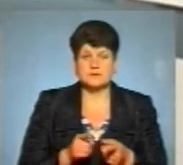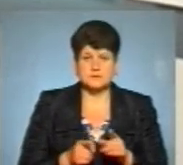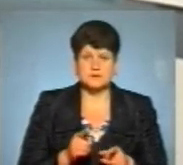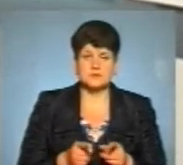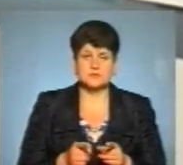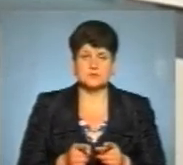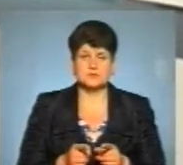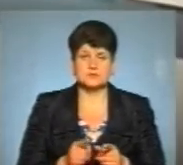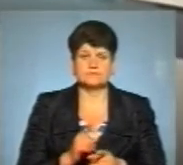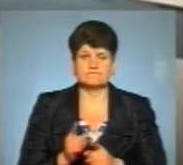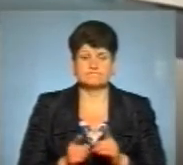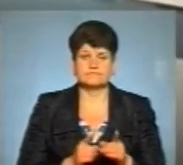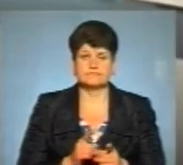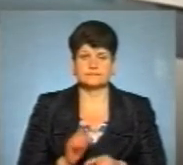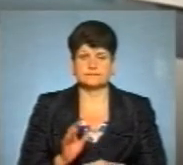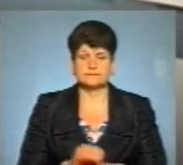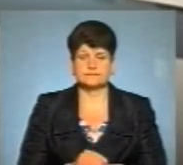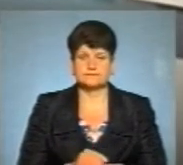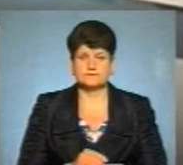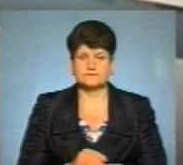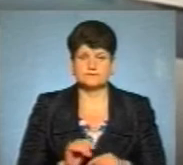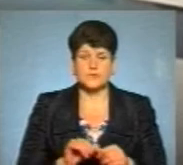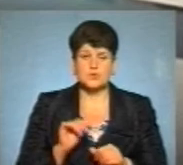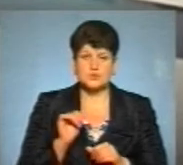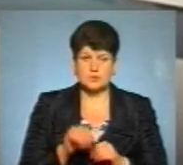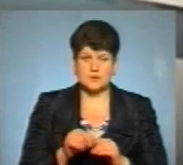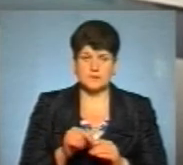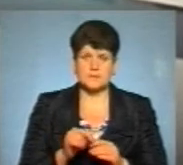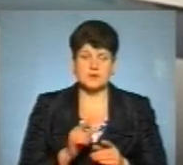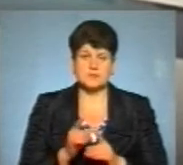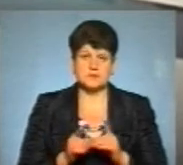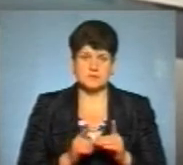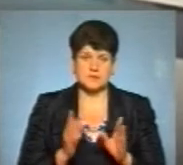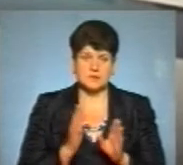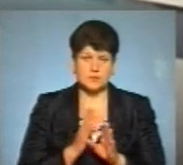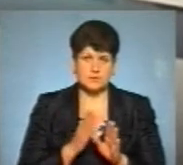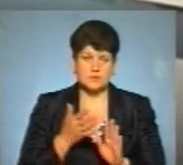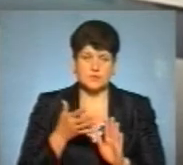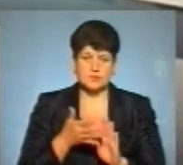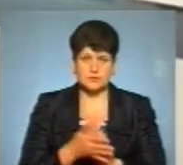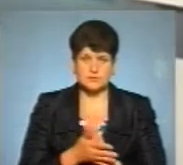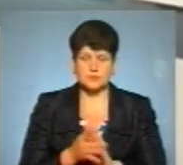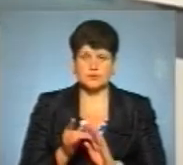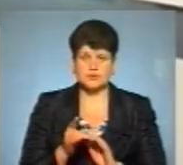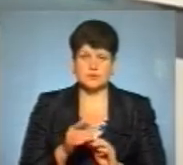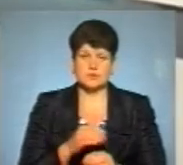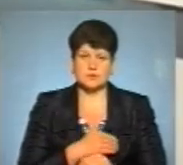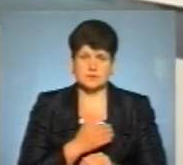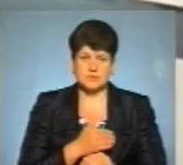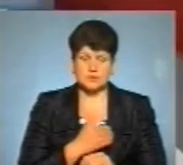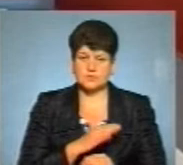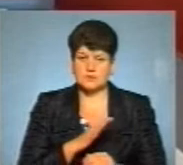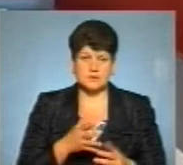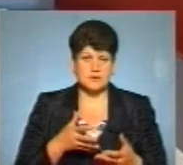тенденція змінилася. Зокрема, зміни погоди. Ми розуміємо про те, що температура повітря не